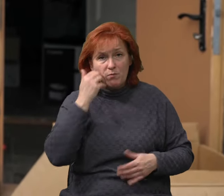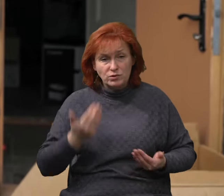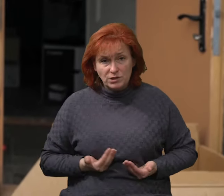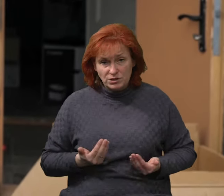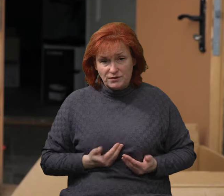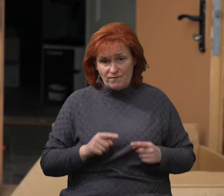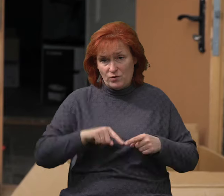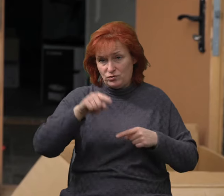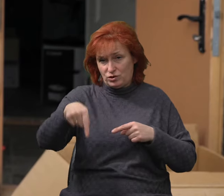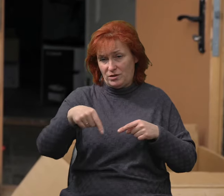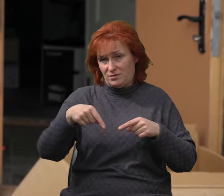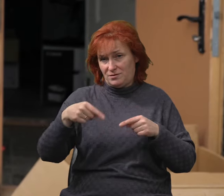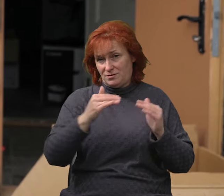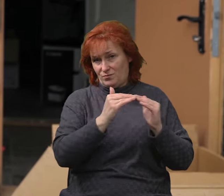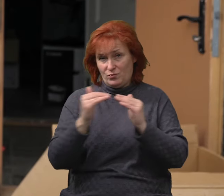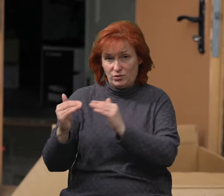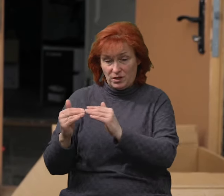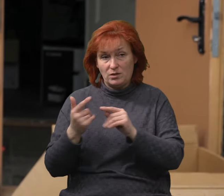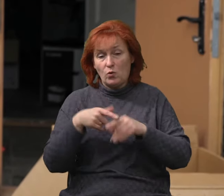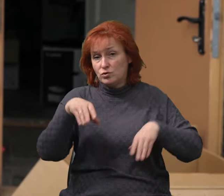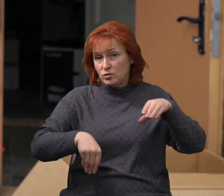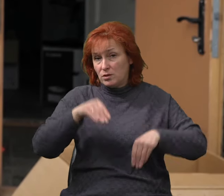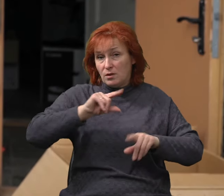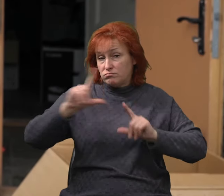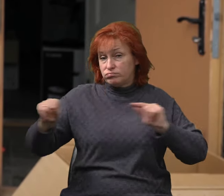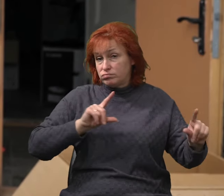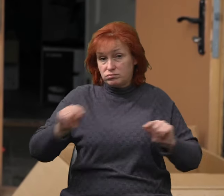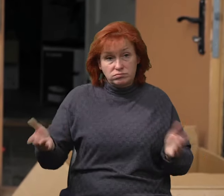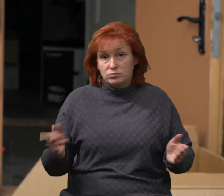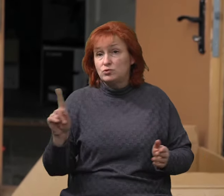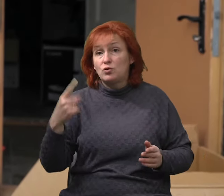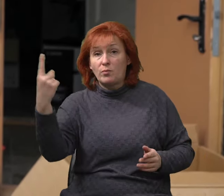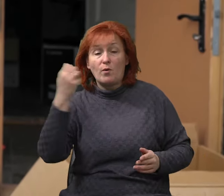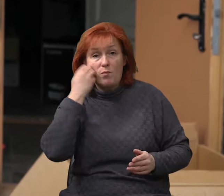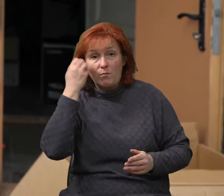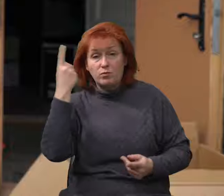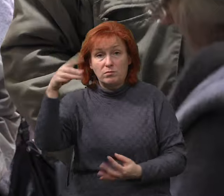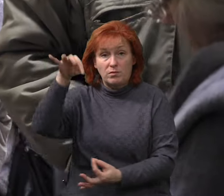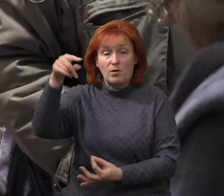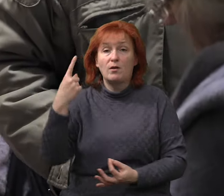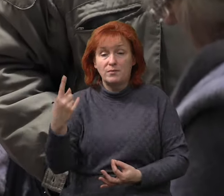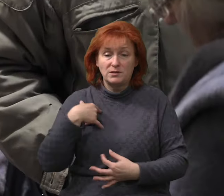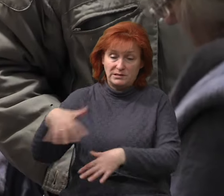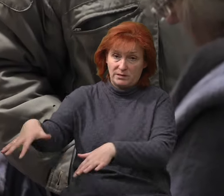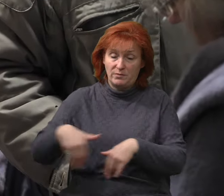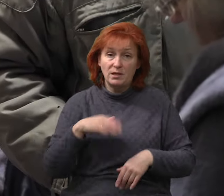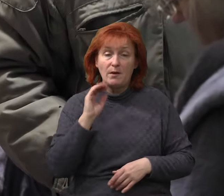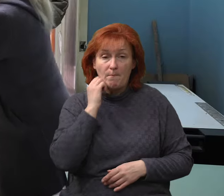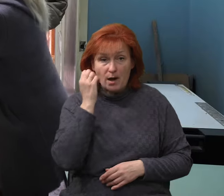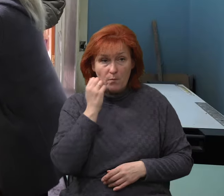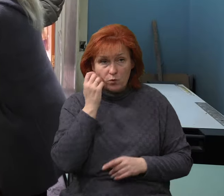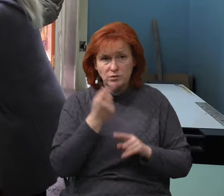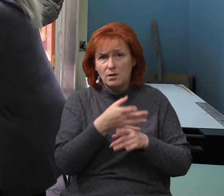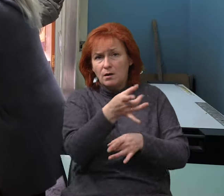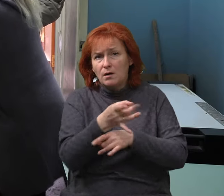жила через будинок від мене. Так, як і сусіди вже повиїжджали, ну, що їй там самі робити, то забрали бабусю. Люди, які потерпають від